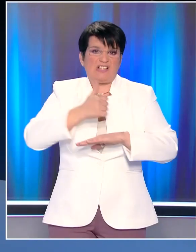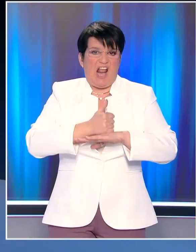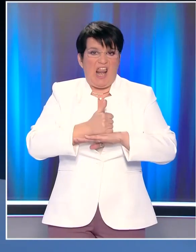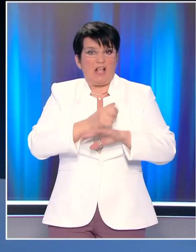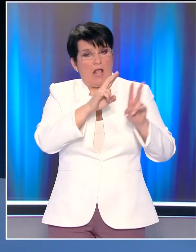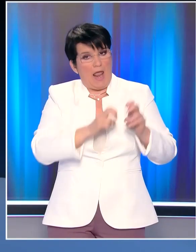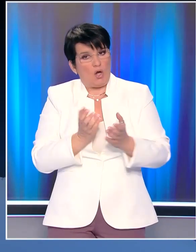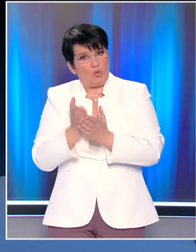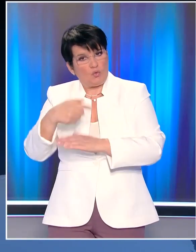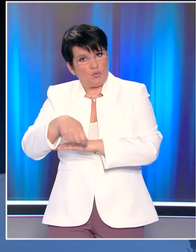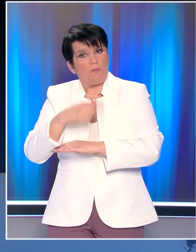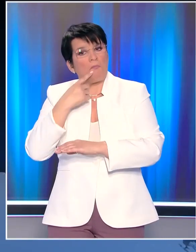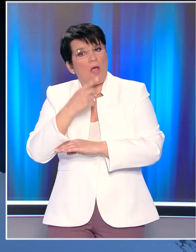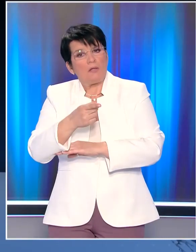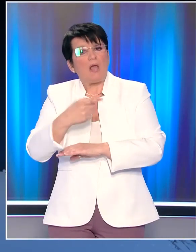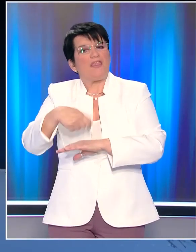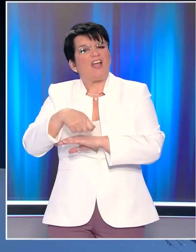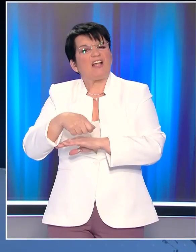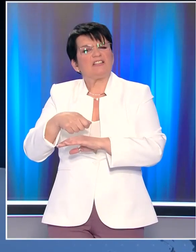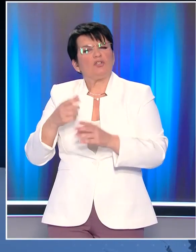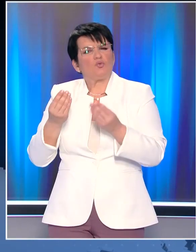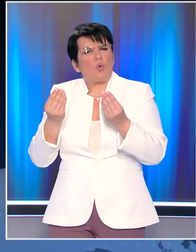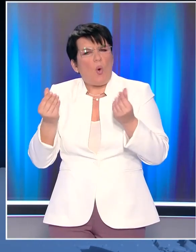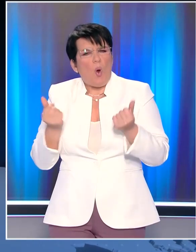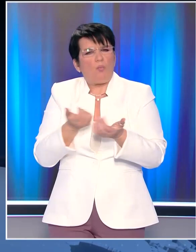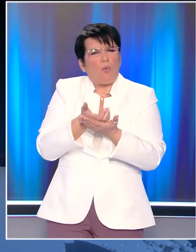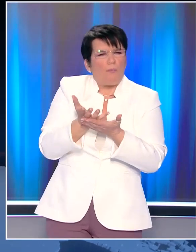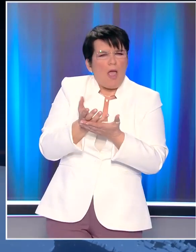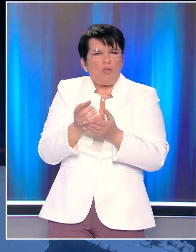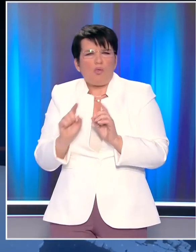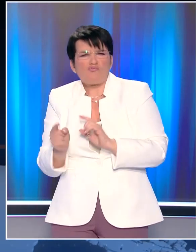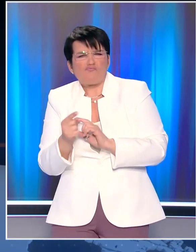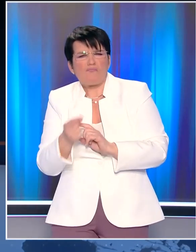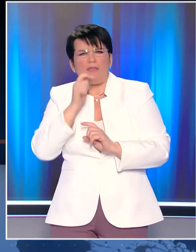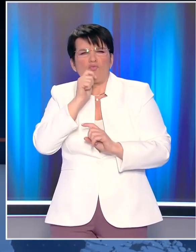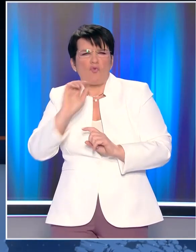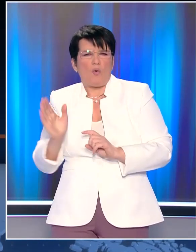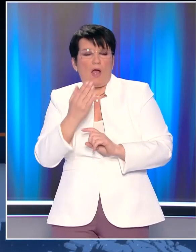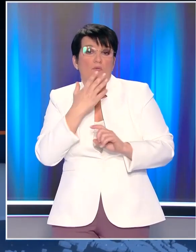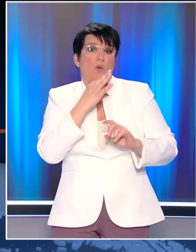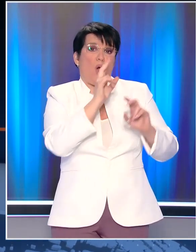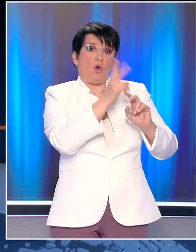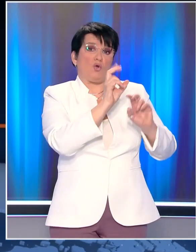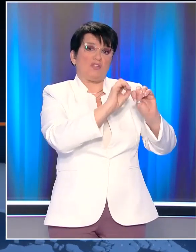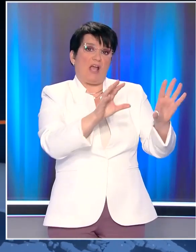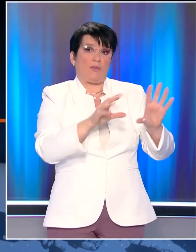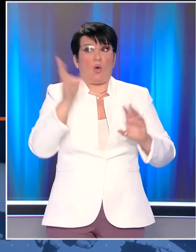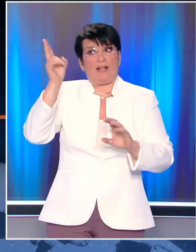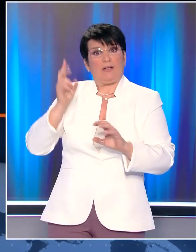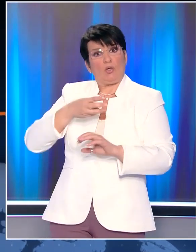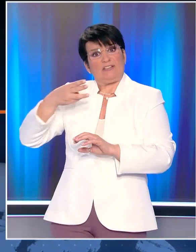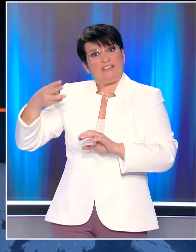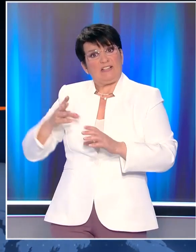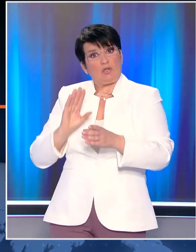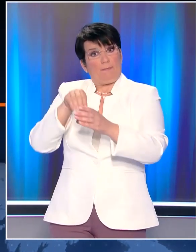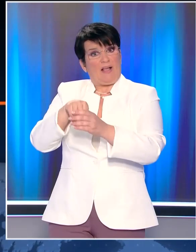τη δικαιοσύνη απειλούσαν ανοιχτά εν ενεργεία δικαστικούς λειτουργούς και τώρα μεθοδεύουν διώξεις δημοσιογράφων επειδή ερεύνησαν σκάνδαλα να κατηγορεί τον ΣΥΡΙΖΑ